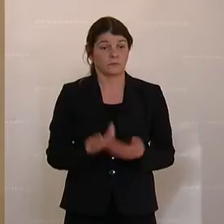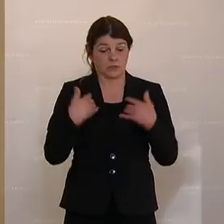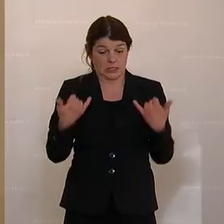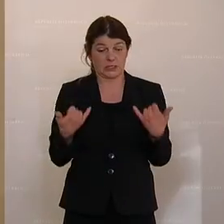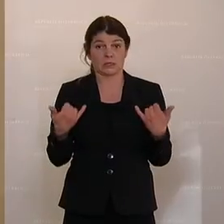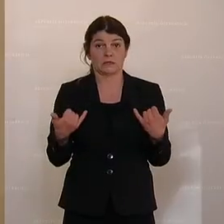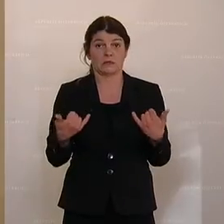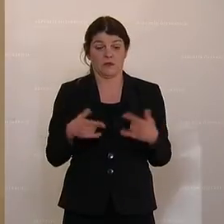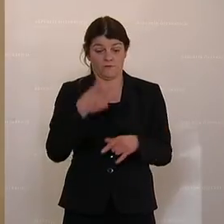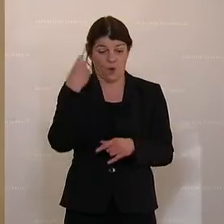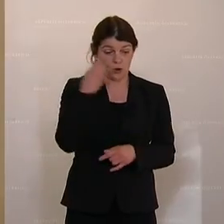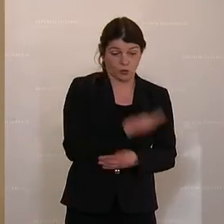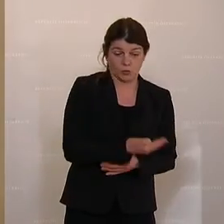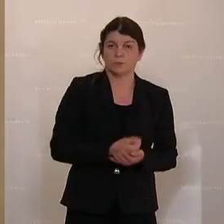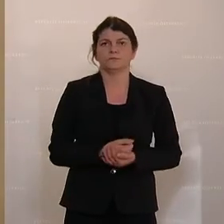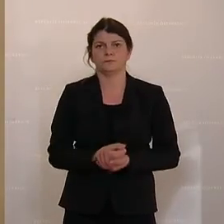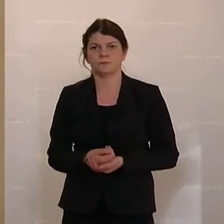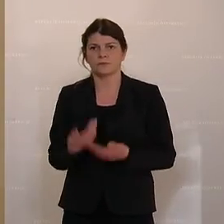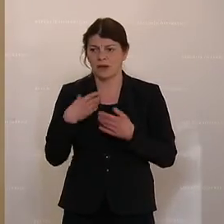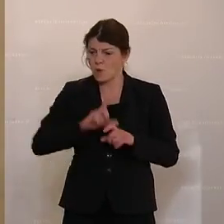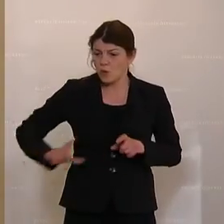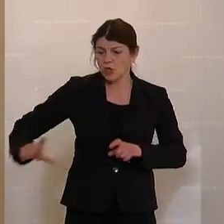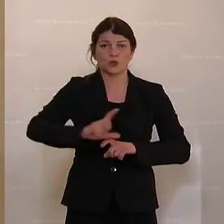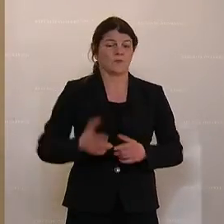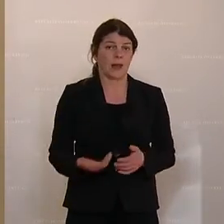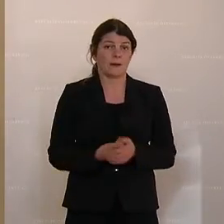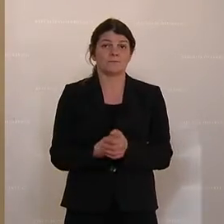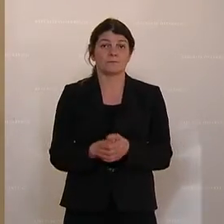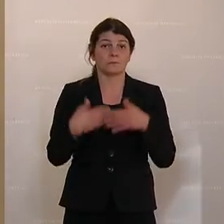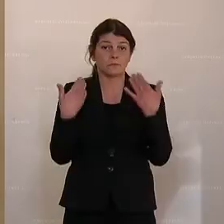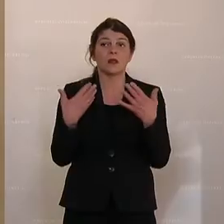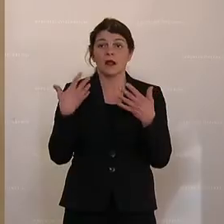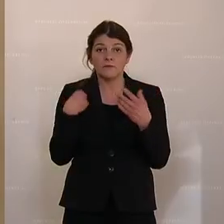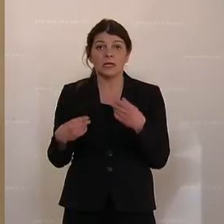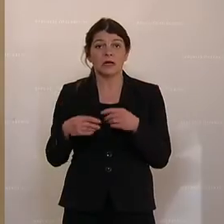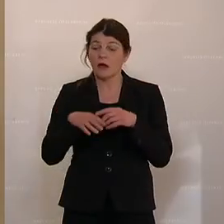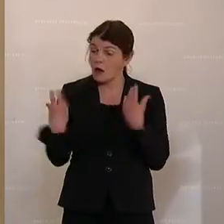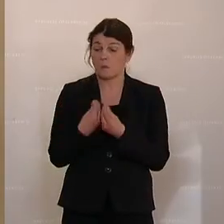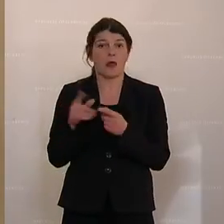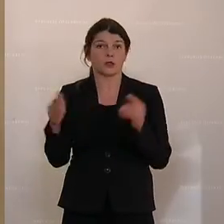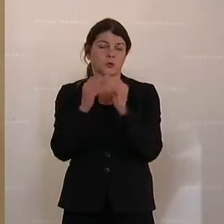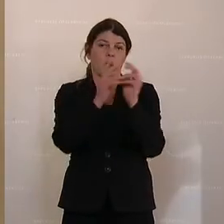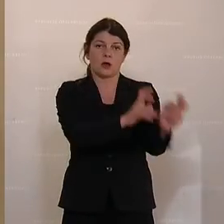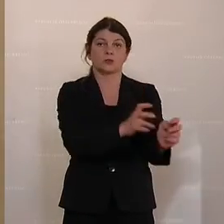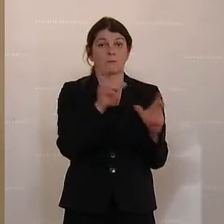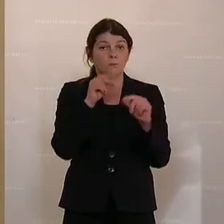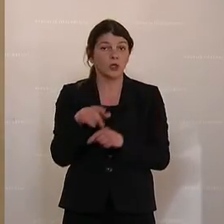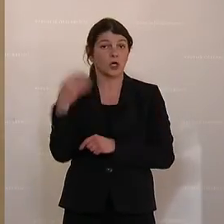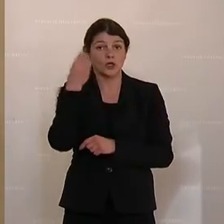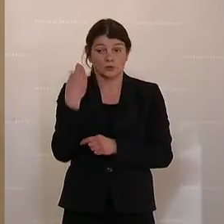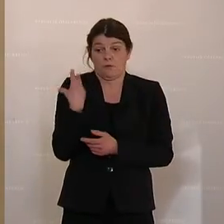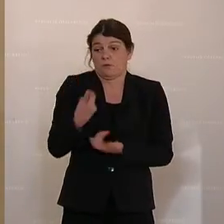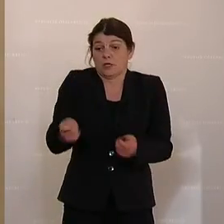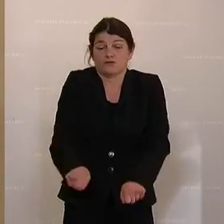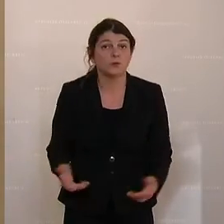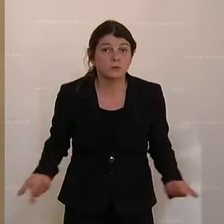die Volksschulen, wir haben die Unterstufe im Grunde genommen wieder gänzlich zu Hause, und damit schließen sie de facto auch wieder